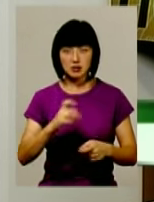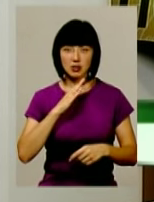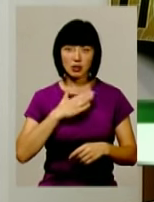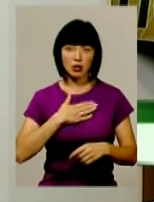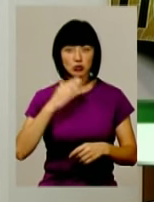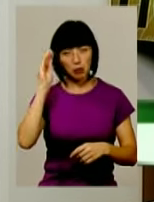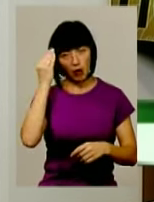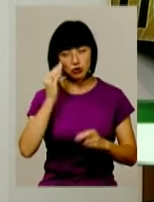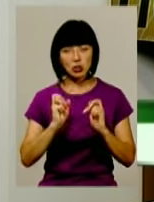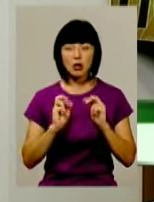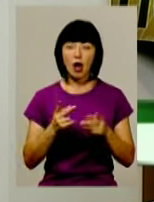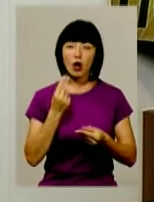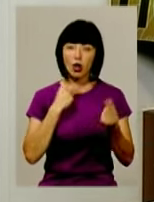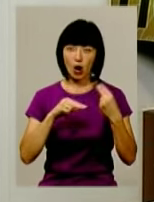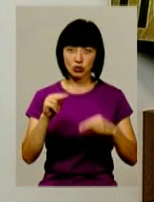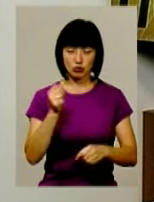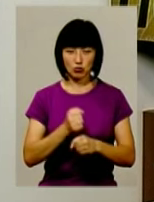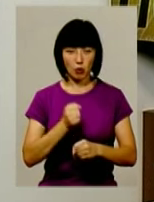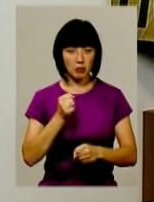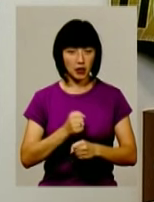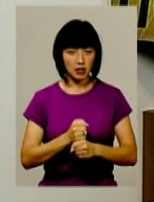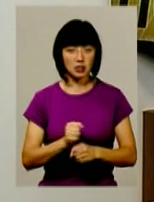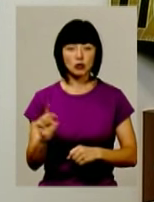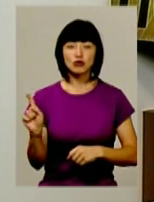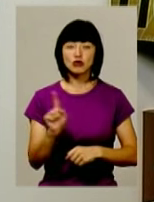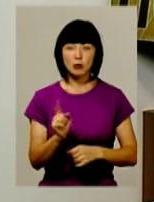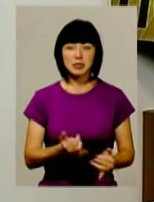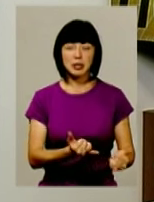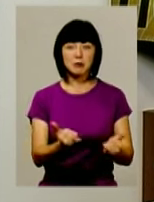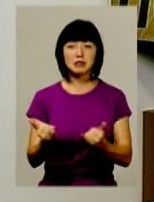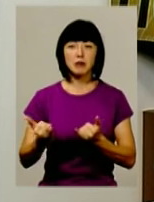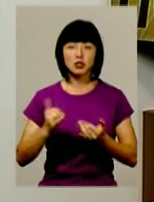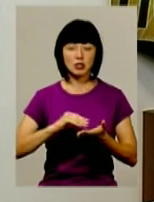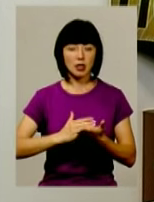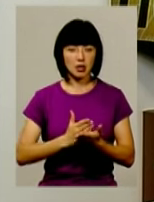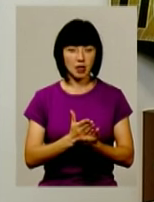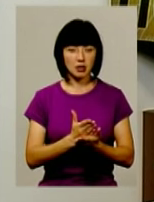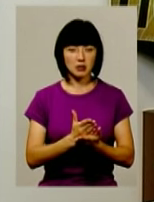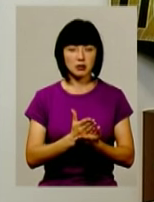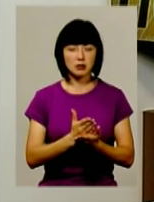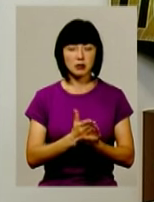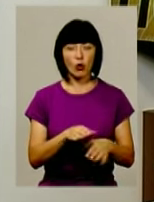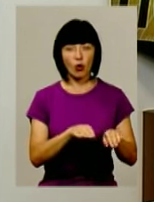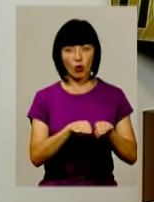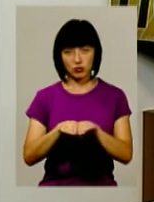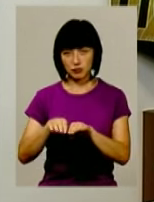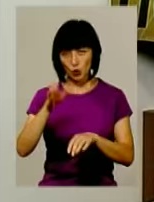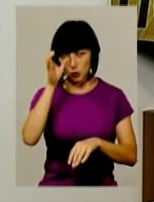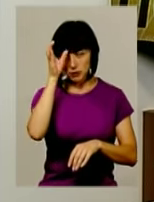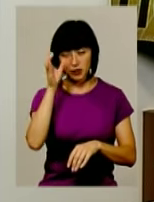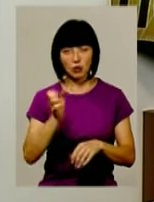бачення, як краще зробити, щоб забезпечити рівний доступ до якісної освіти,